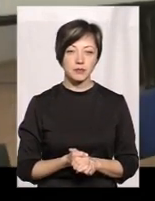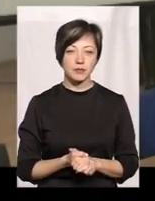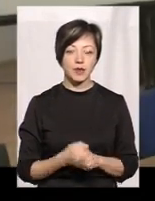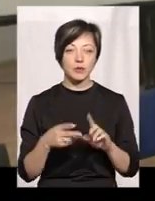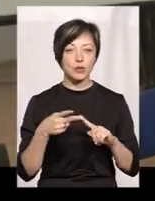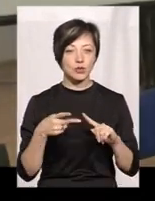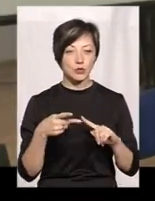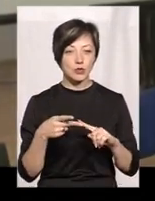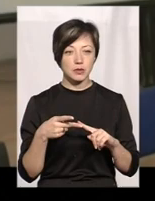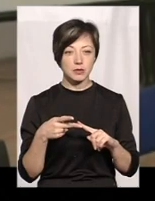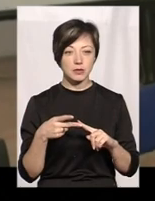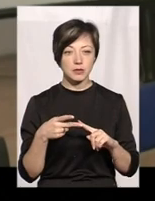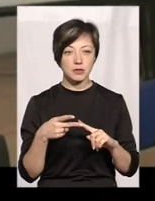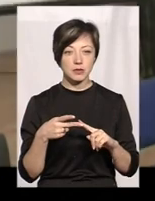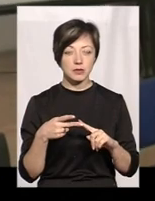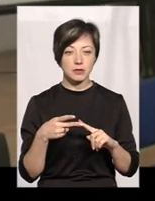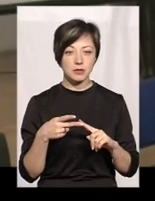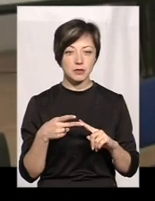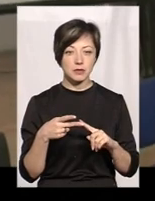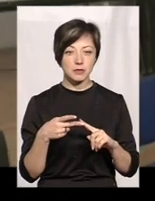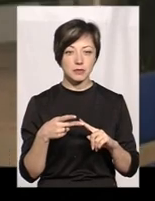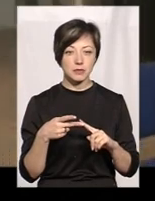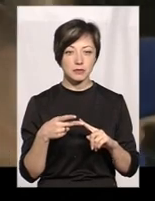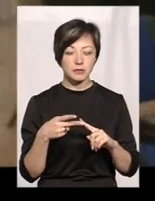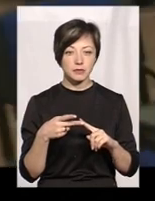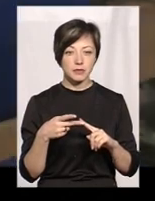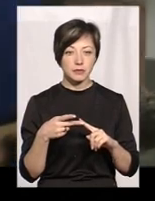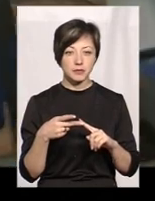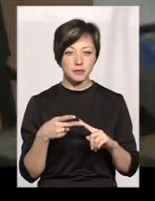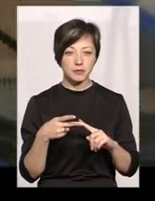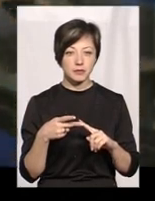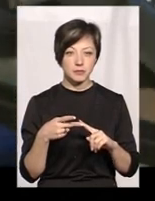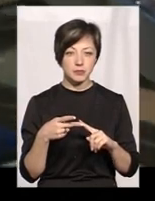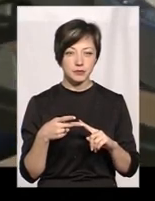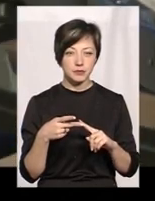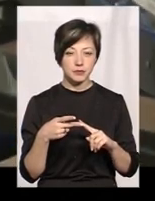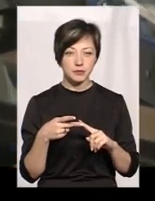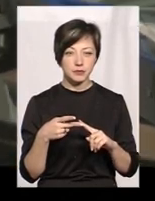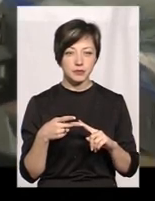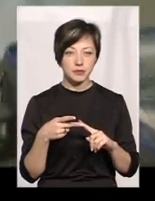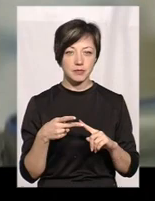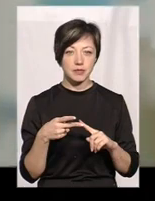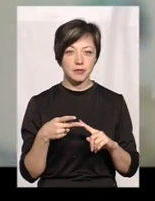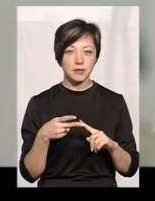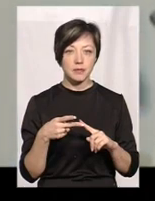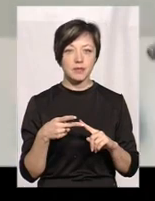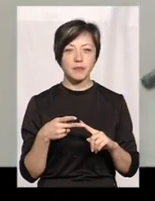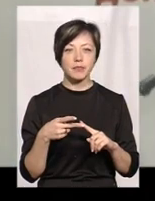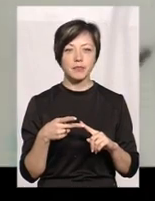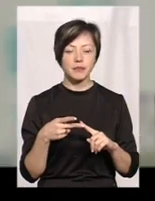По-друге, це пульсоксиметр,